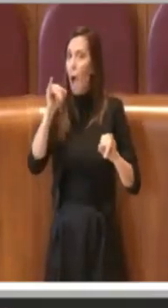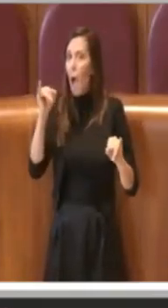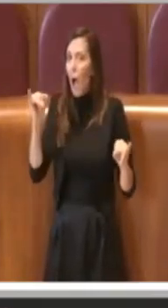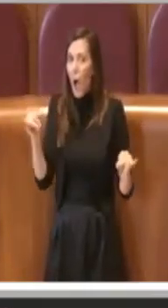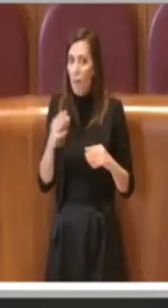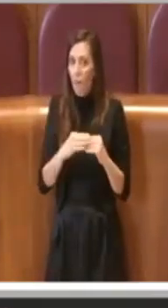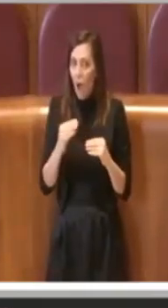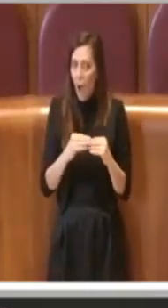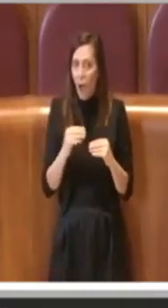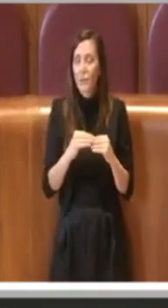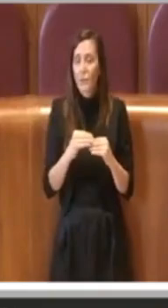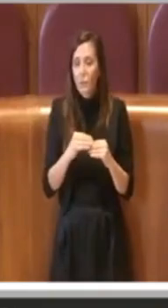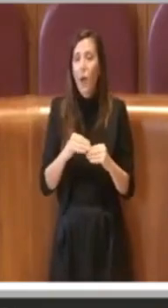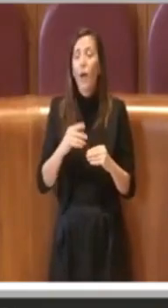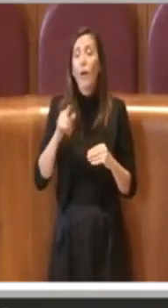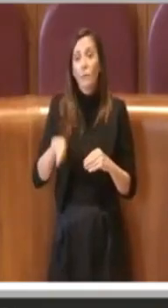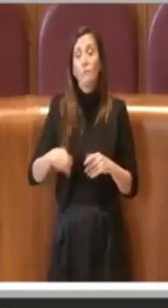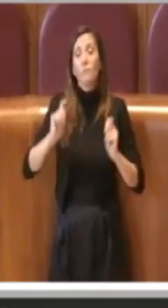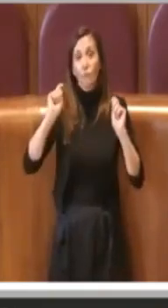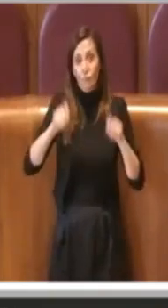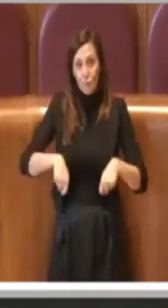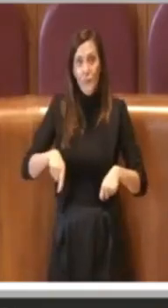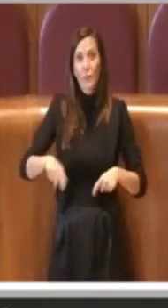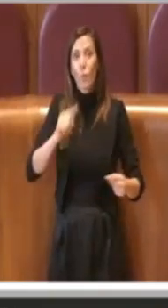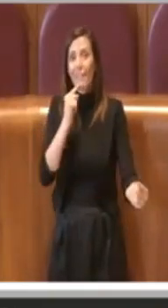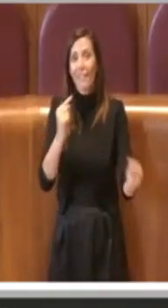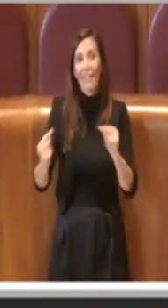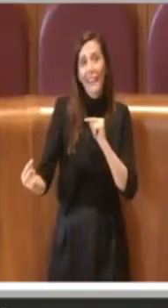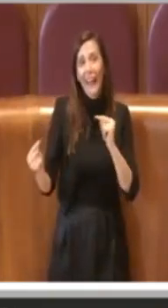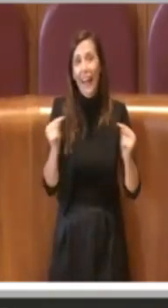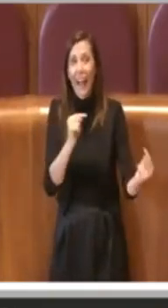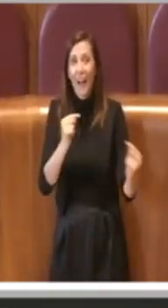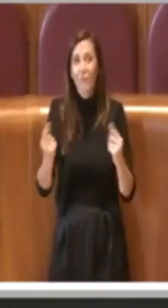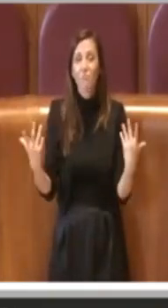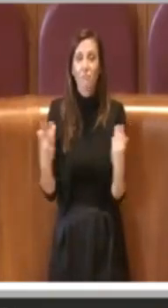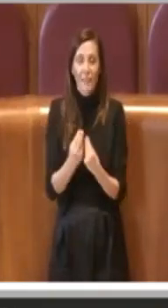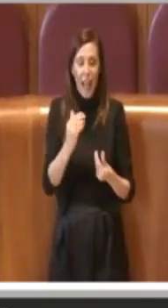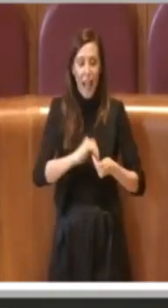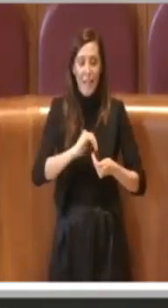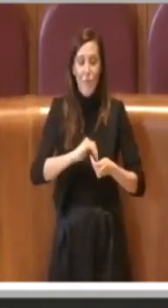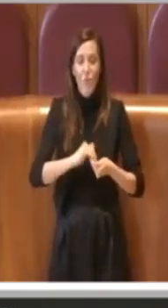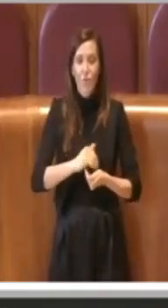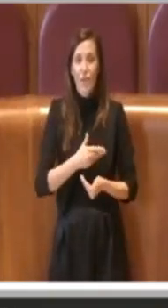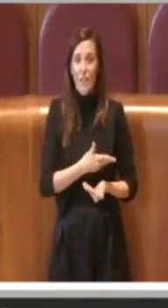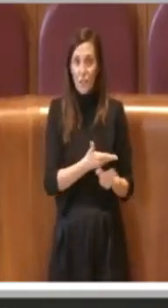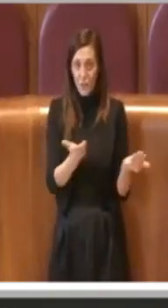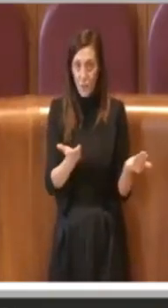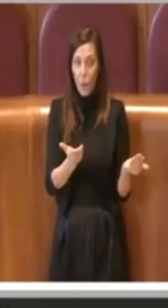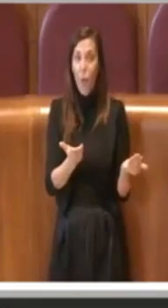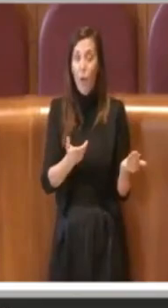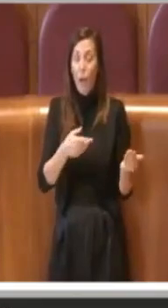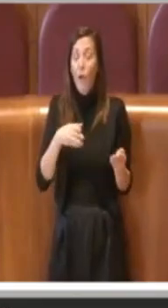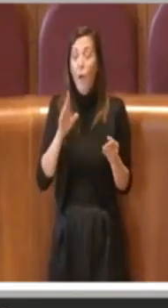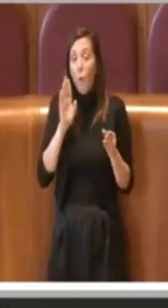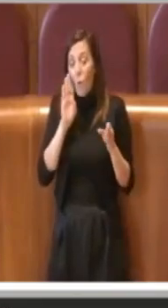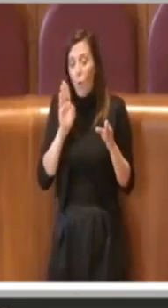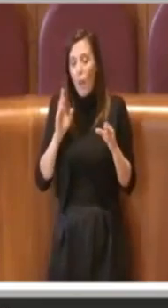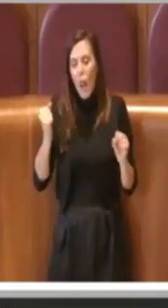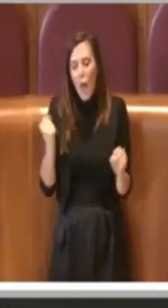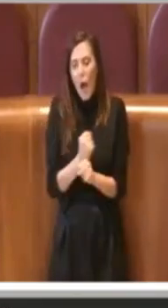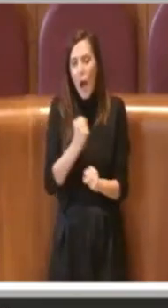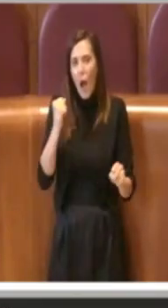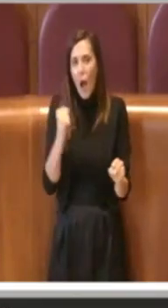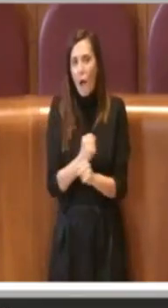dialogo con queste associazioni, instaurando un attento lavoro,